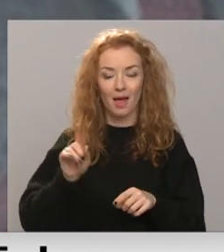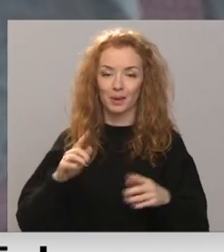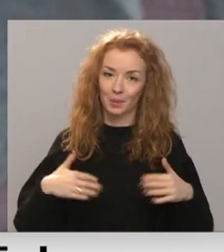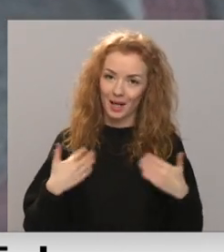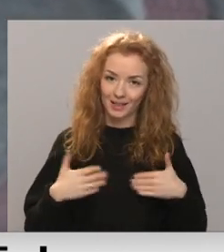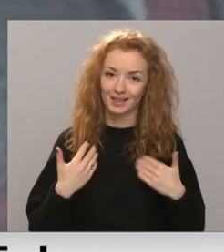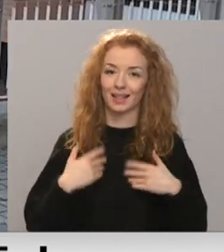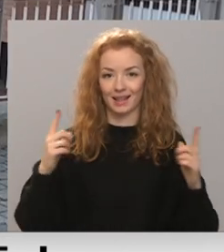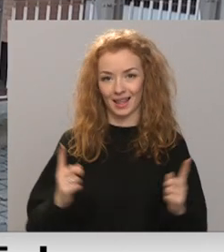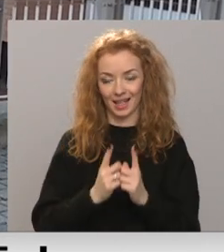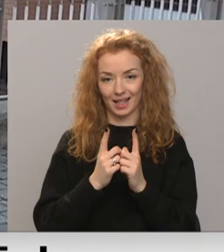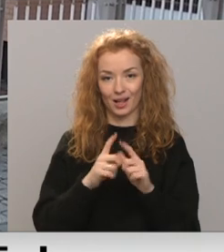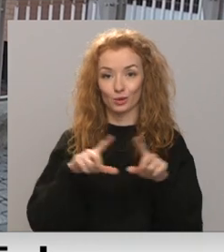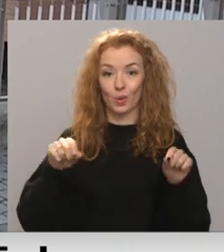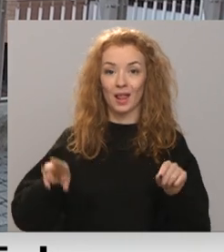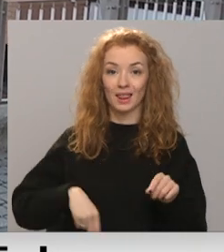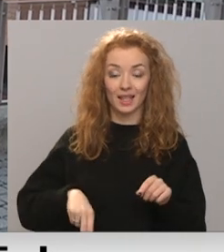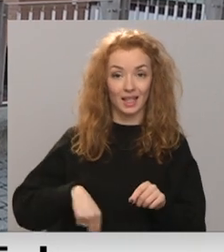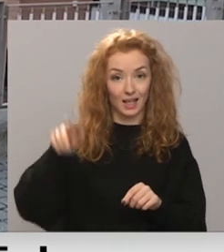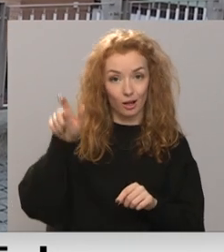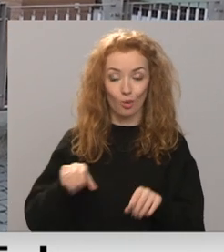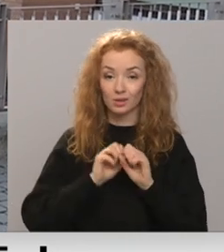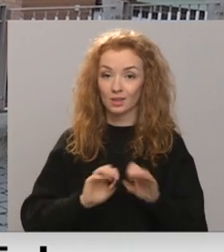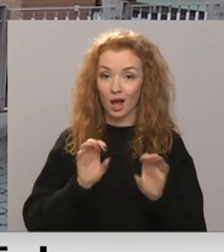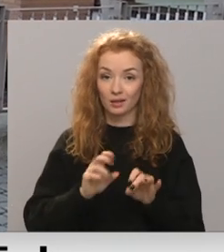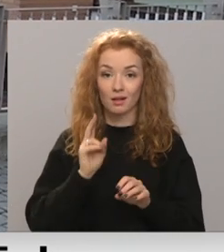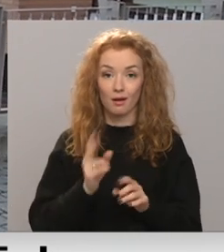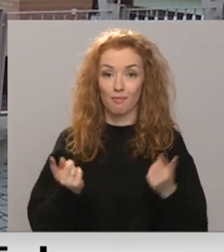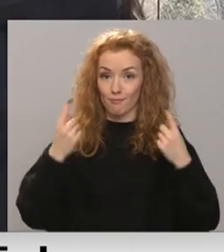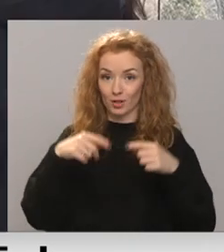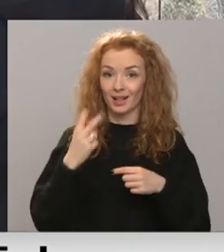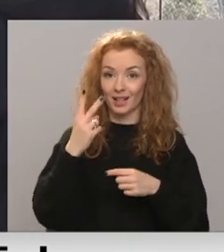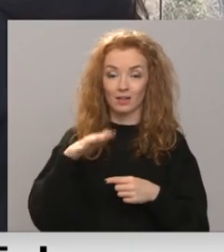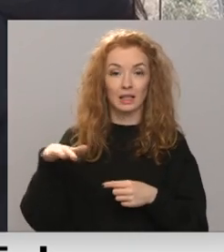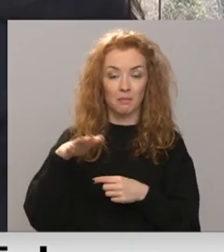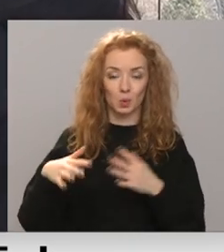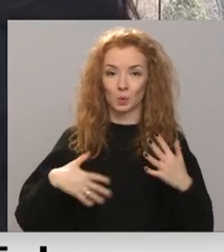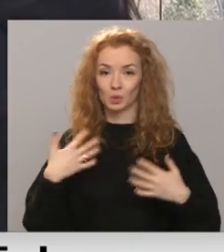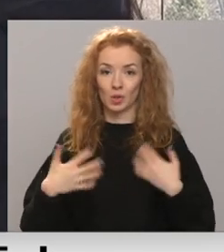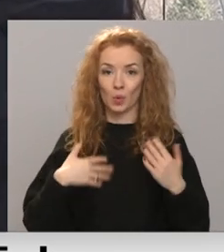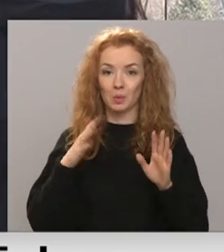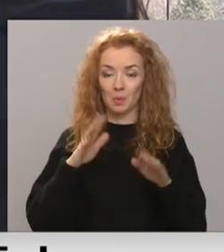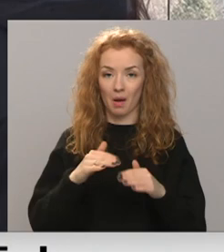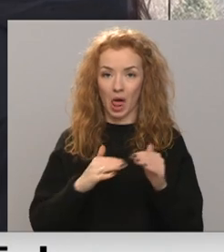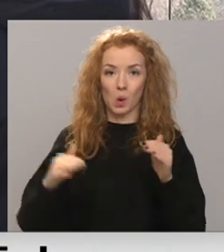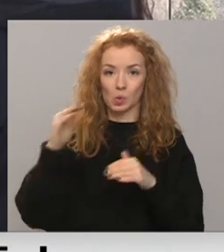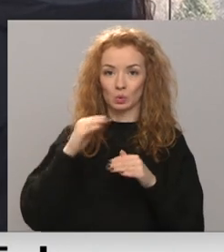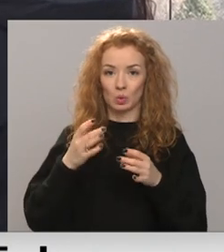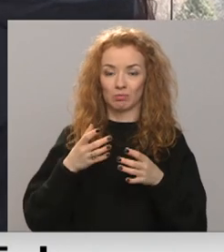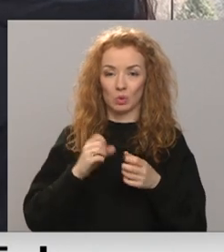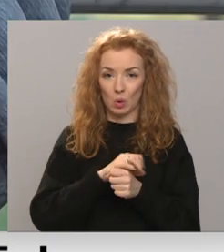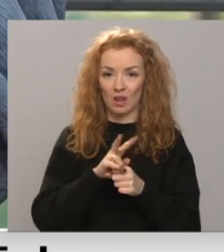satiekoties. Skolas direktors RTV stāsta, šobrīd divas ģimenes bažījoties par augsto saslimstību valstī,